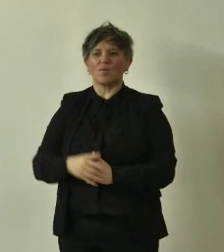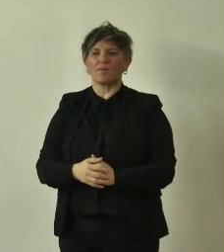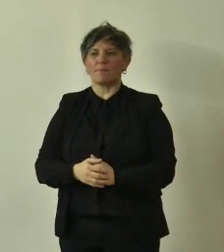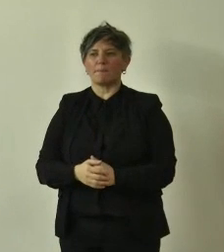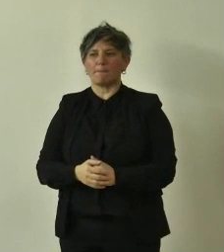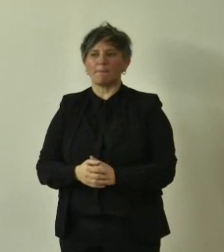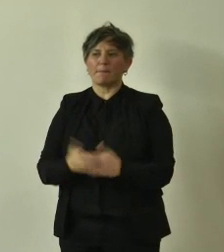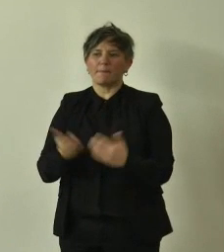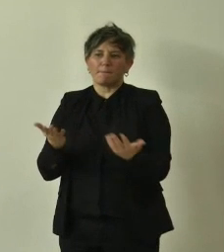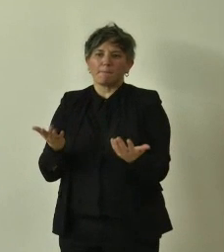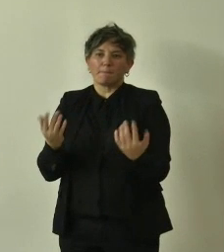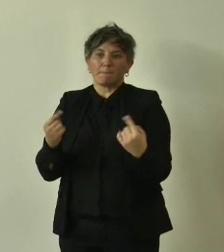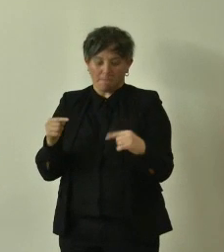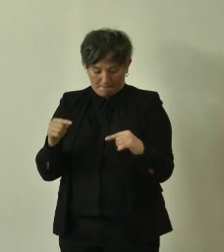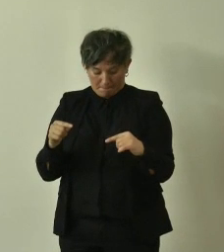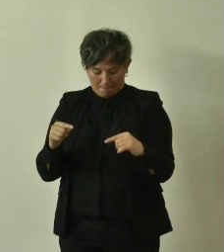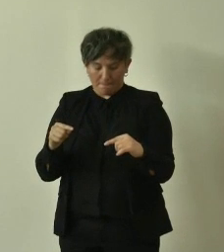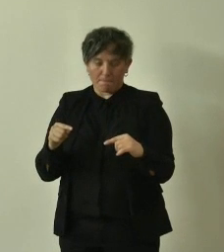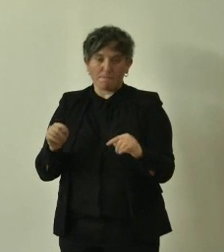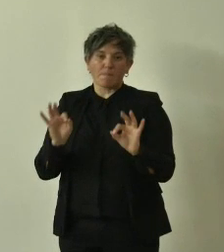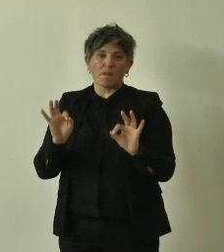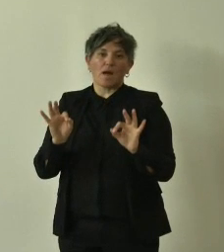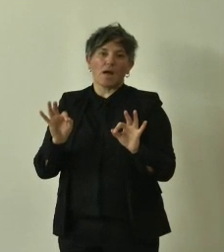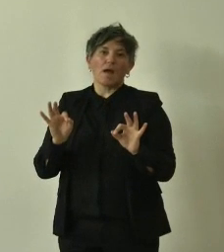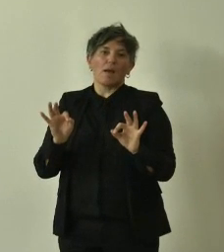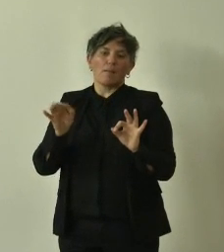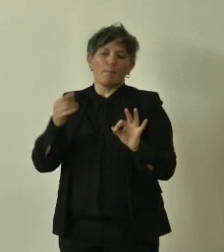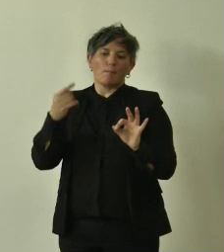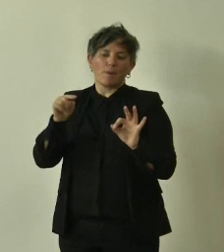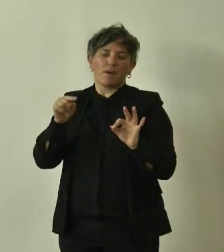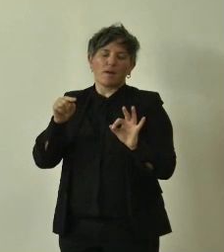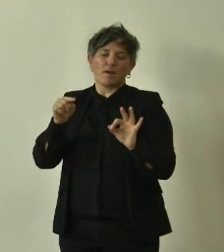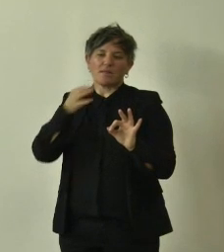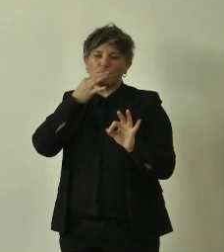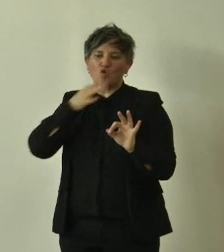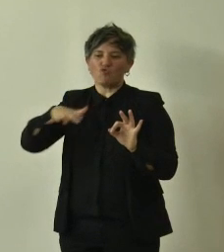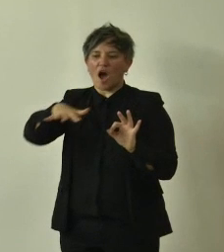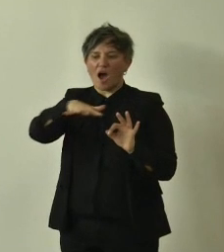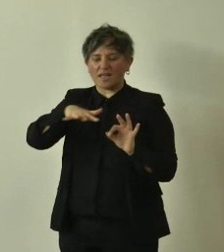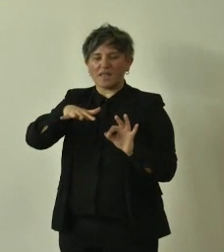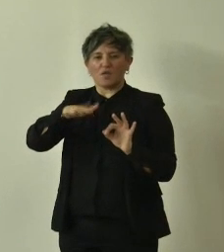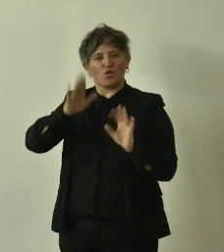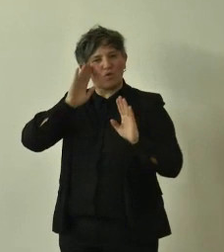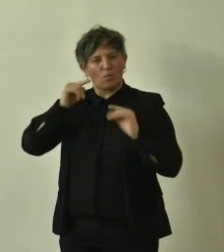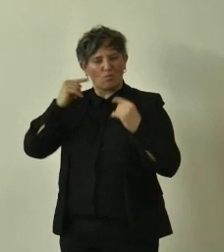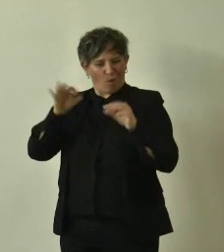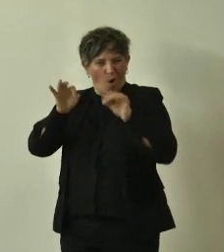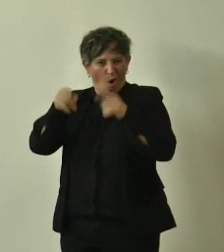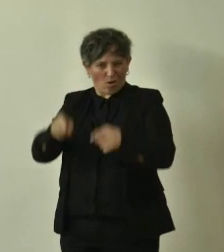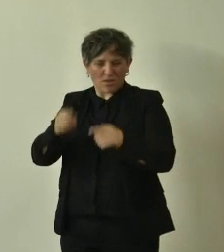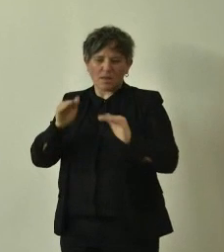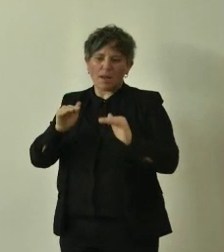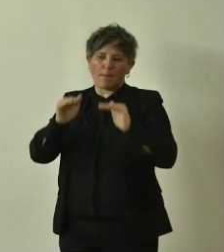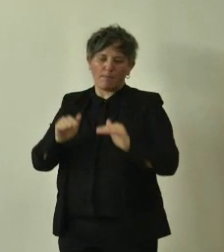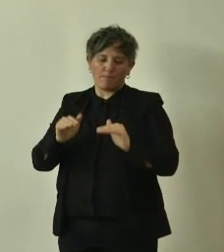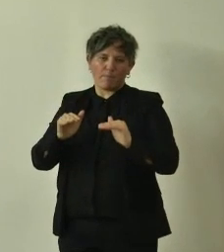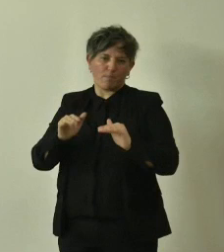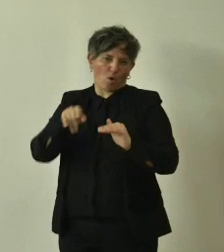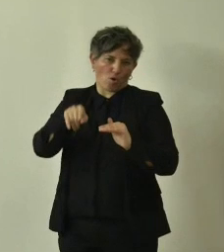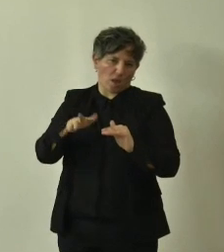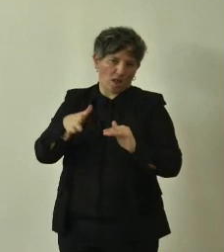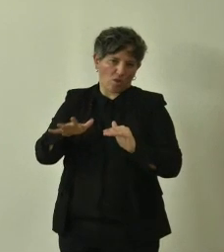e in questi casi naturalmente sono stati protetti e valorizzati, spesso a scopo privato purtroppo,